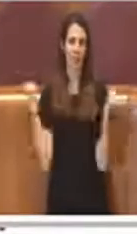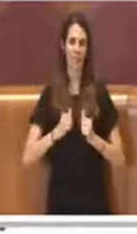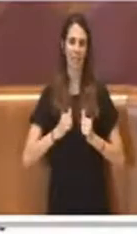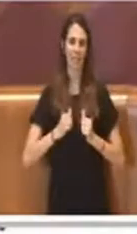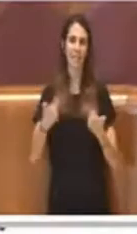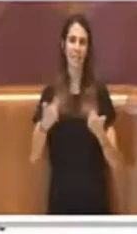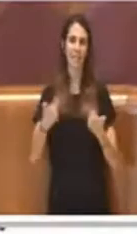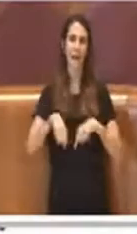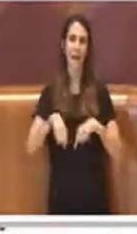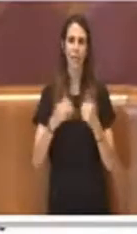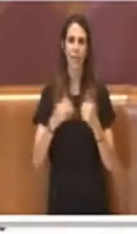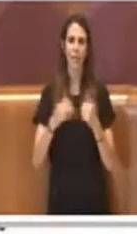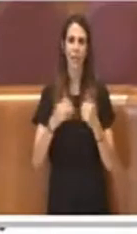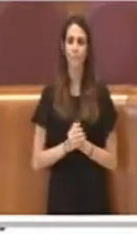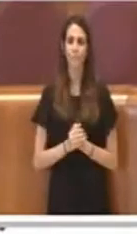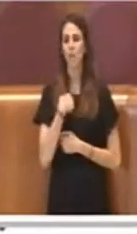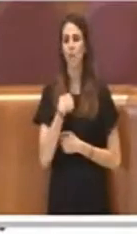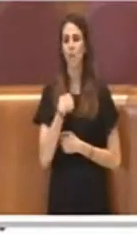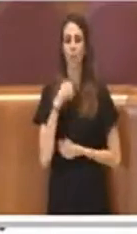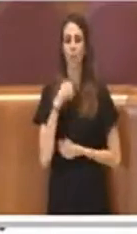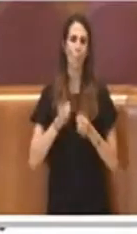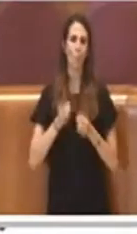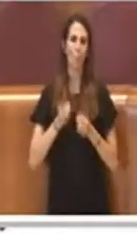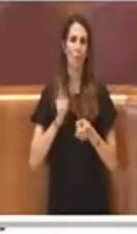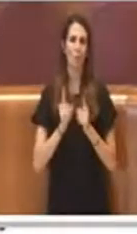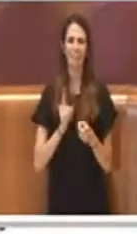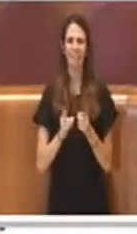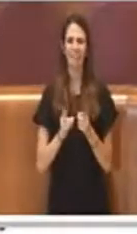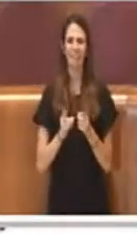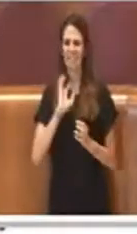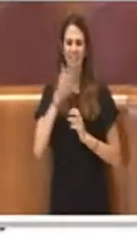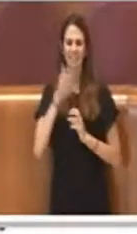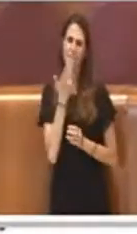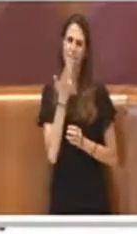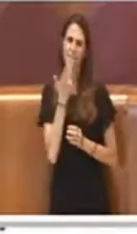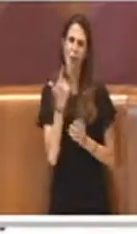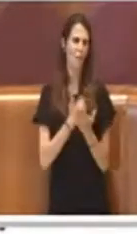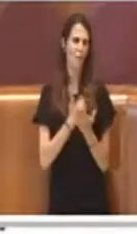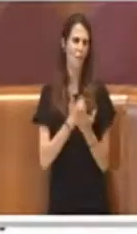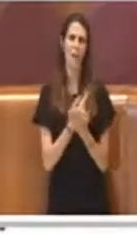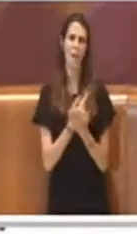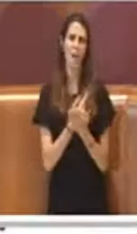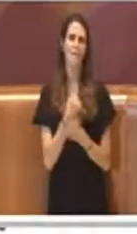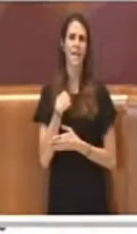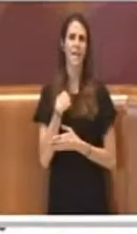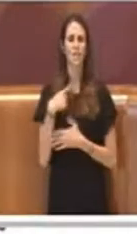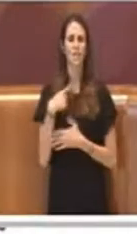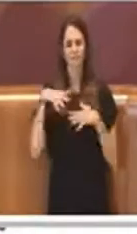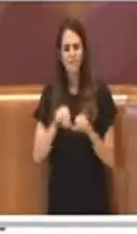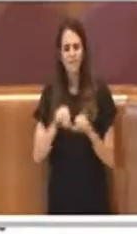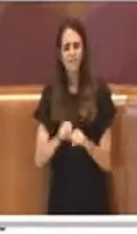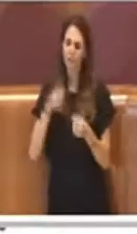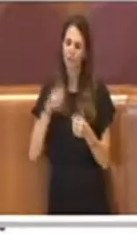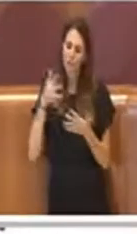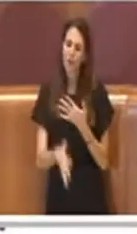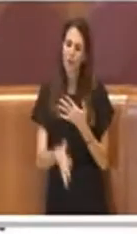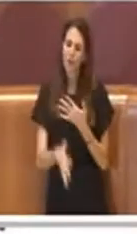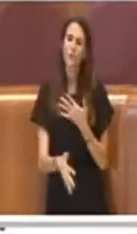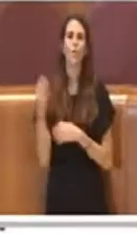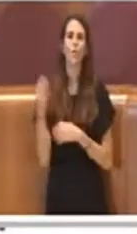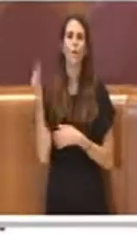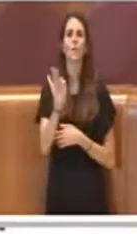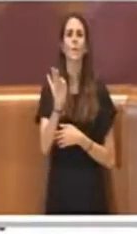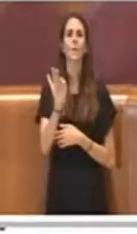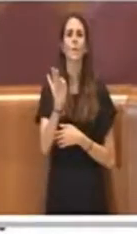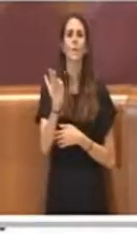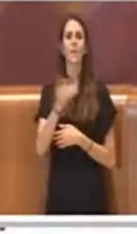io non farei politica stretta su questa cosa ma più che altro mi impegnerei fino in fondo affinché si